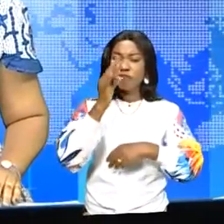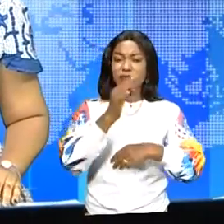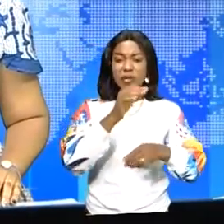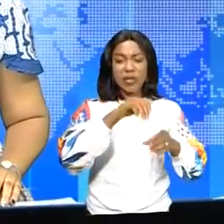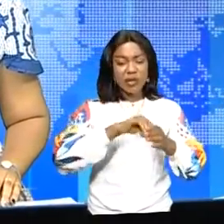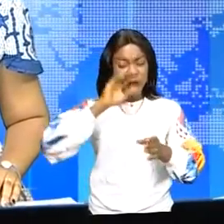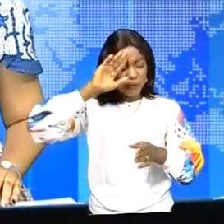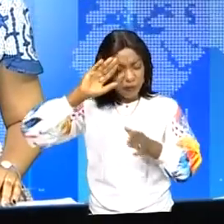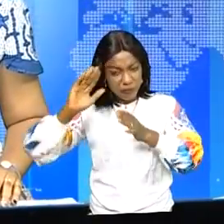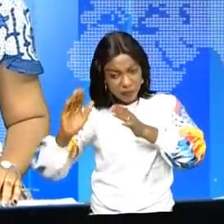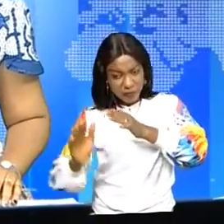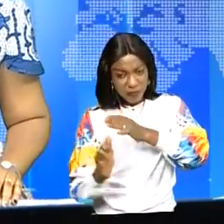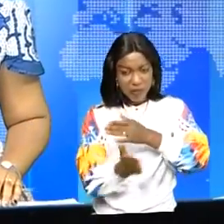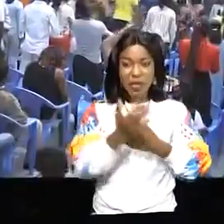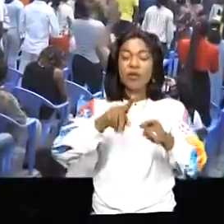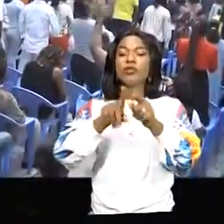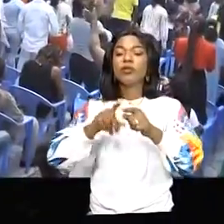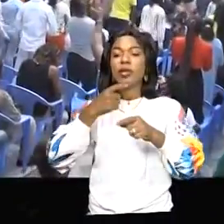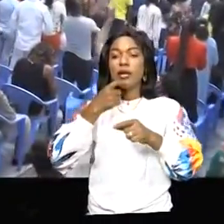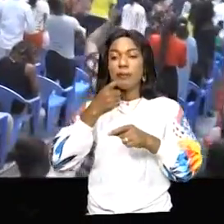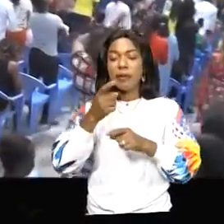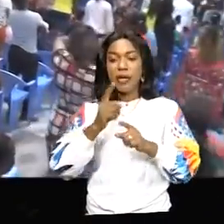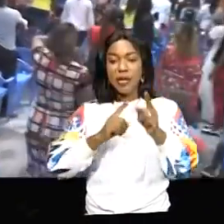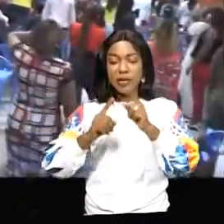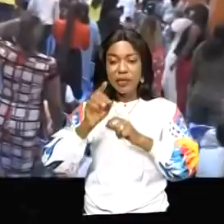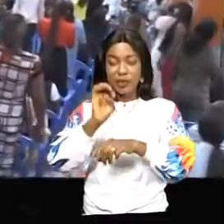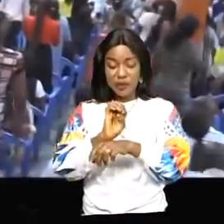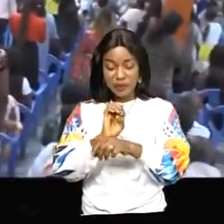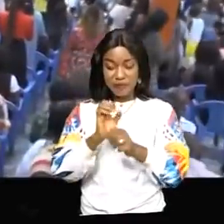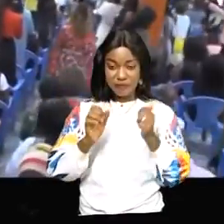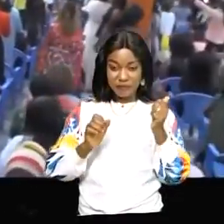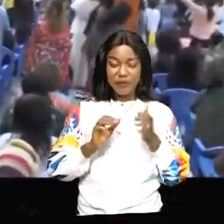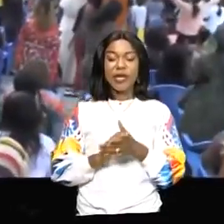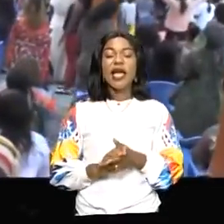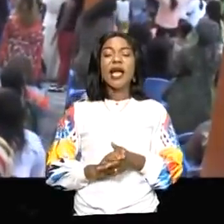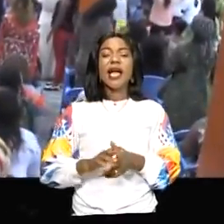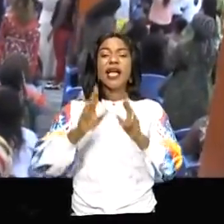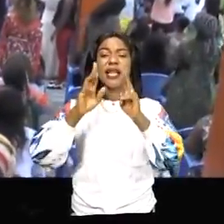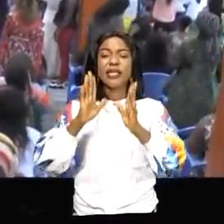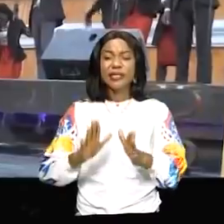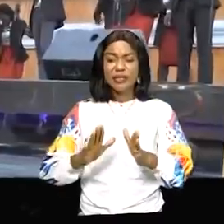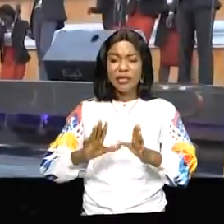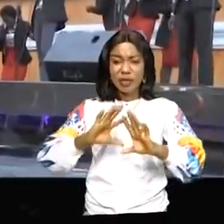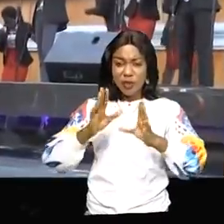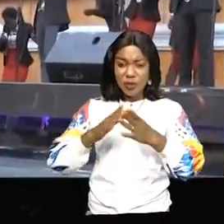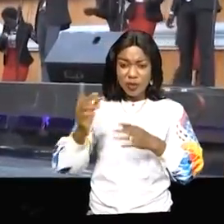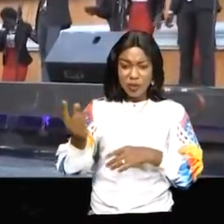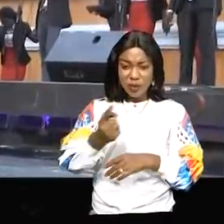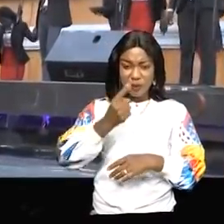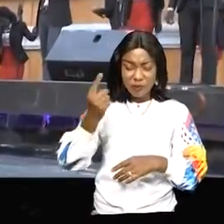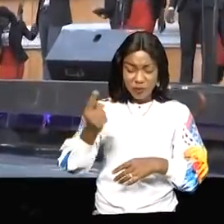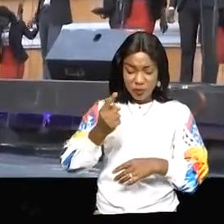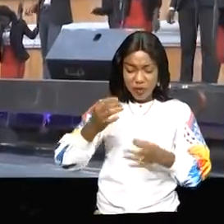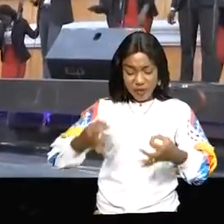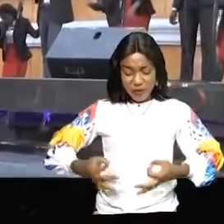des lieux des cultes Nadine Iangou. Les chrétiens du monde entier ont célébré ce dimanche 4 avril la fête